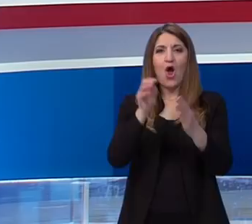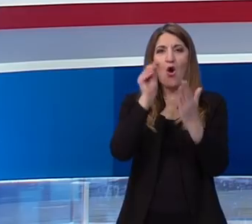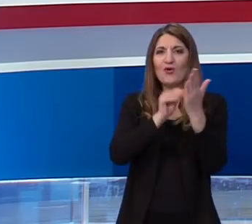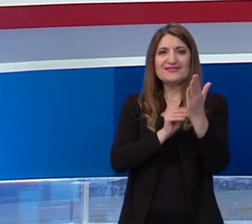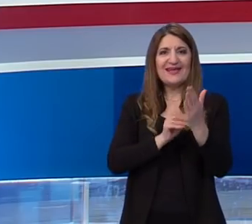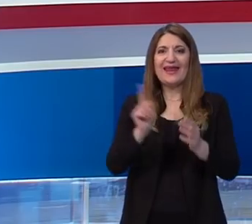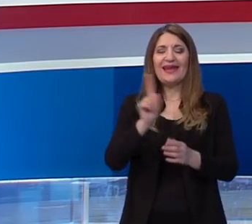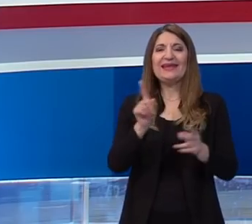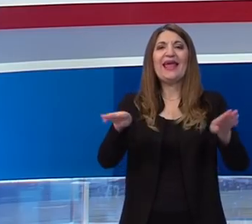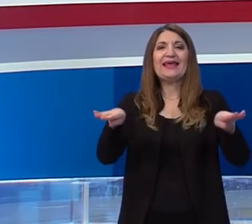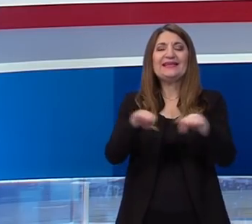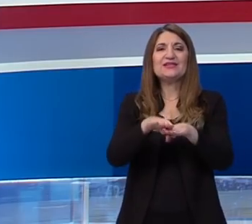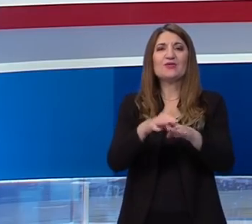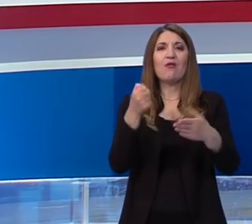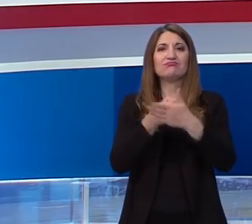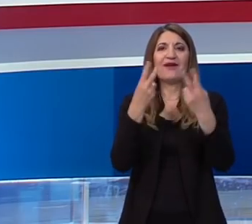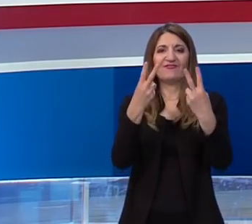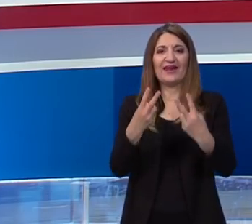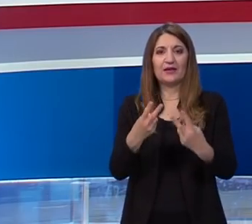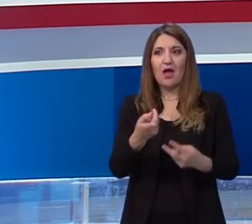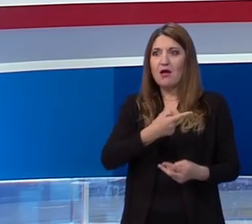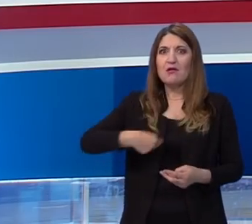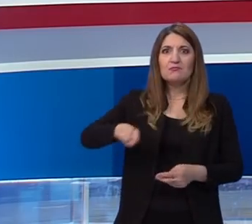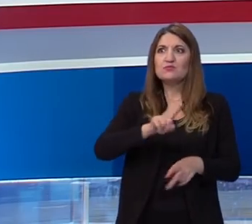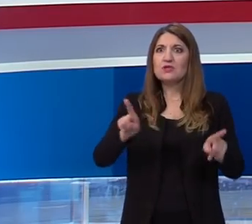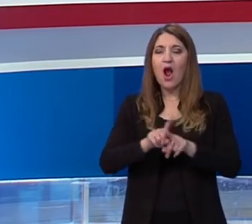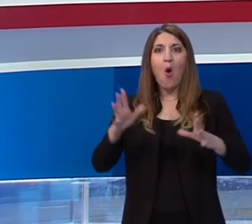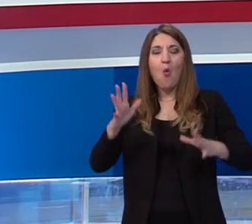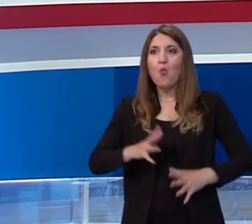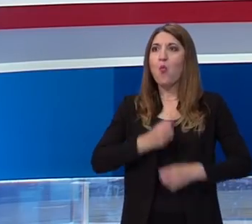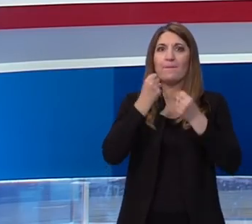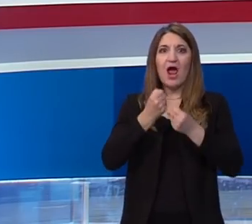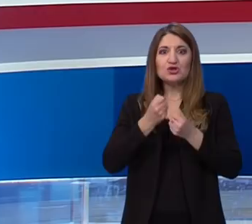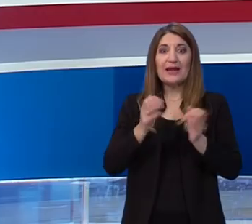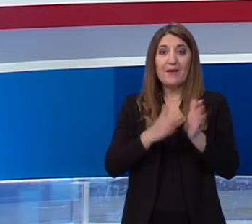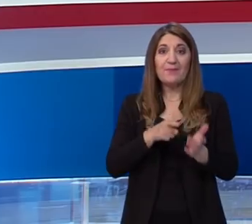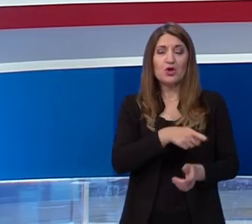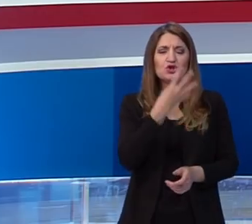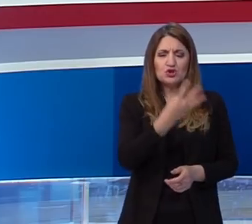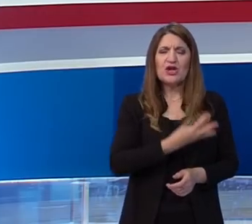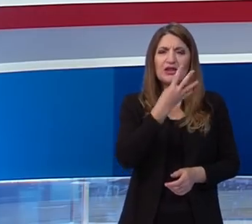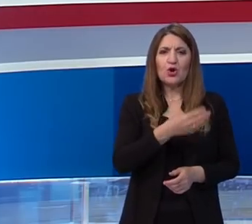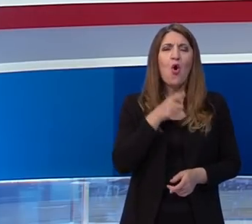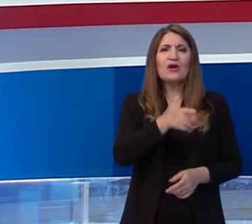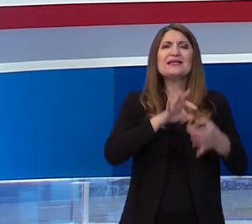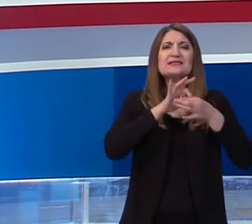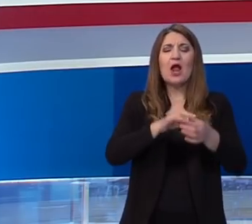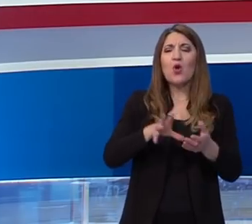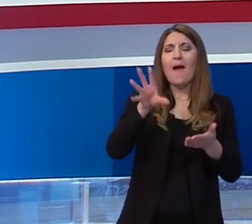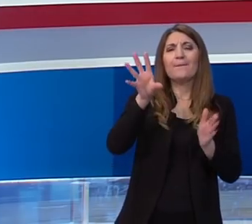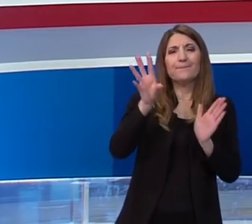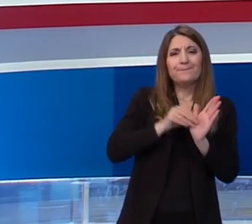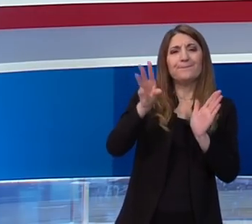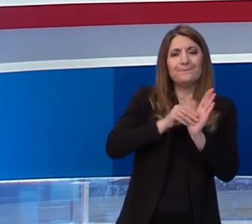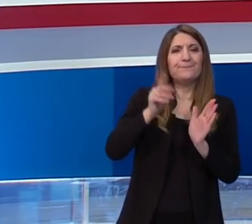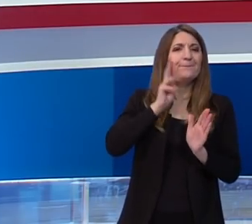nije pravedan za sve i mi smo se svi prepali da će nam netko koje je četiri godine konstantno prepisivao, išao